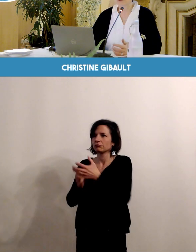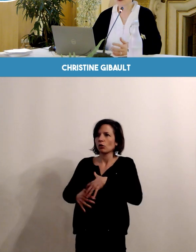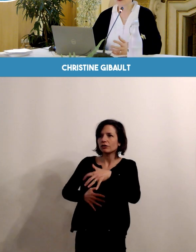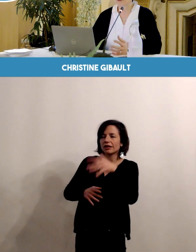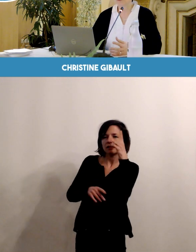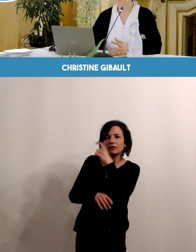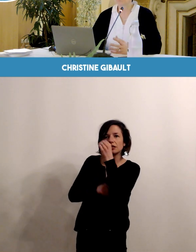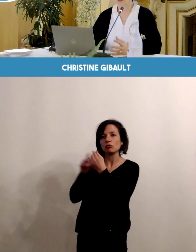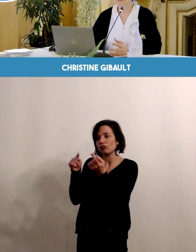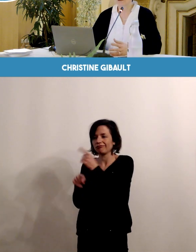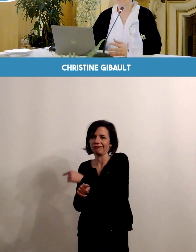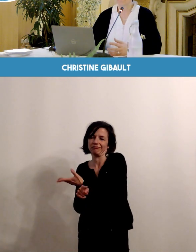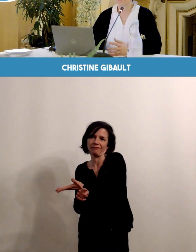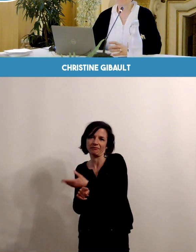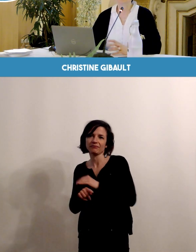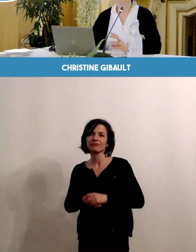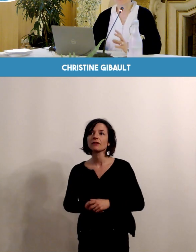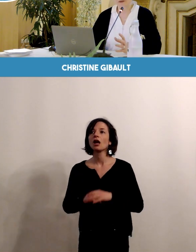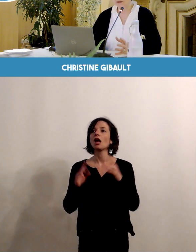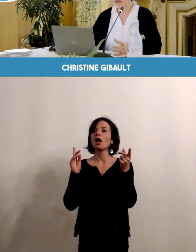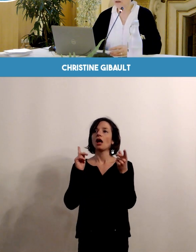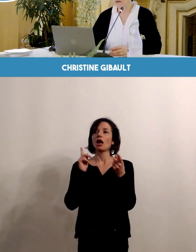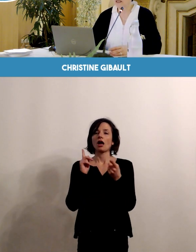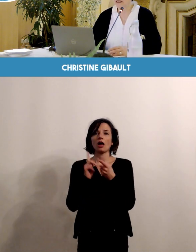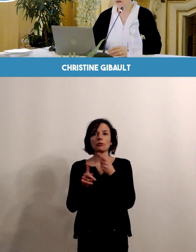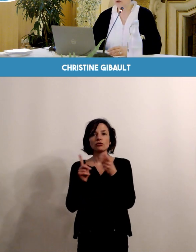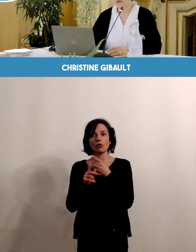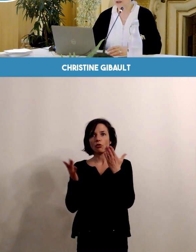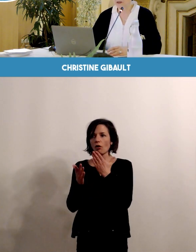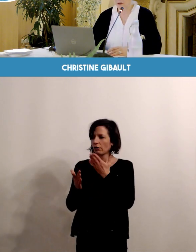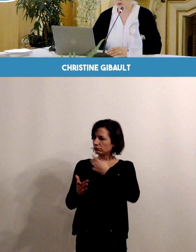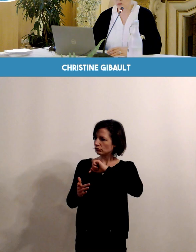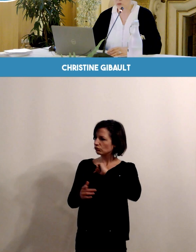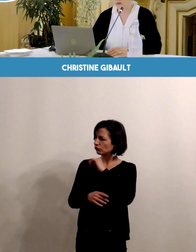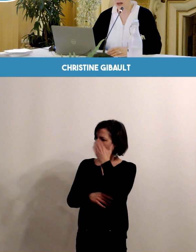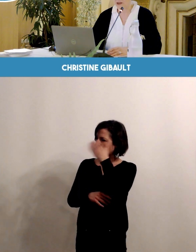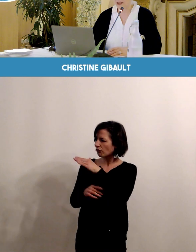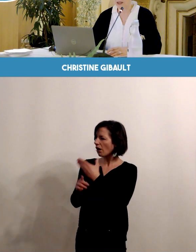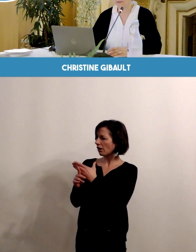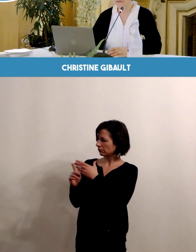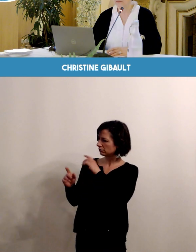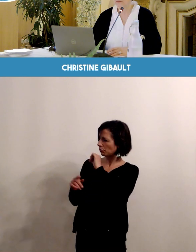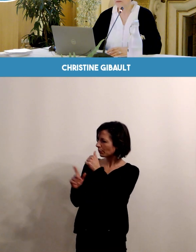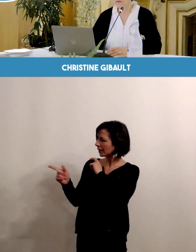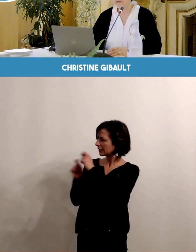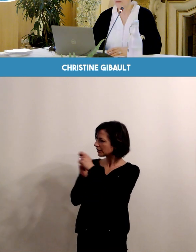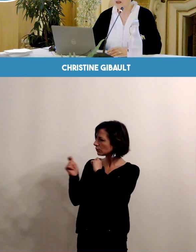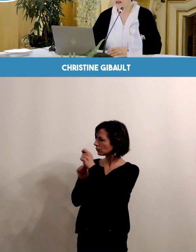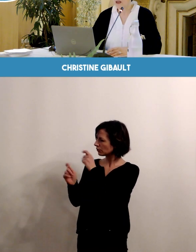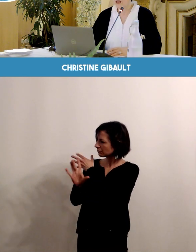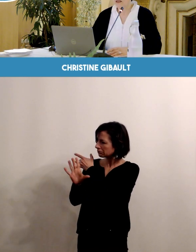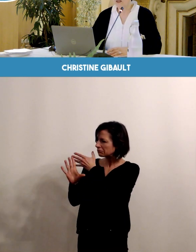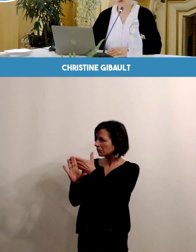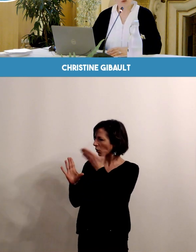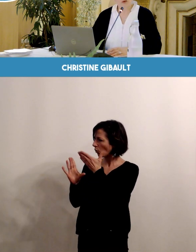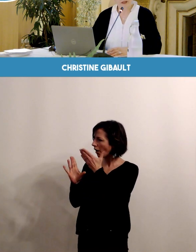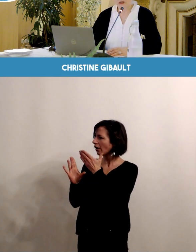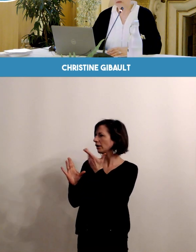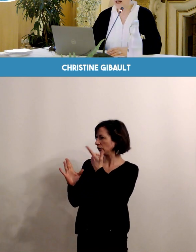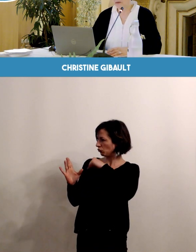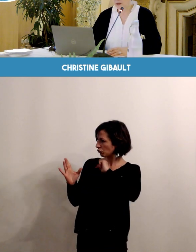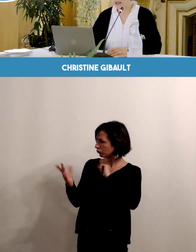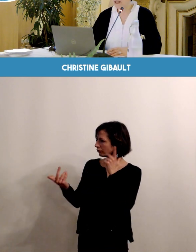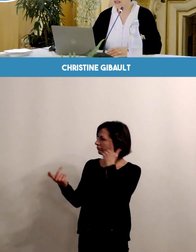très important d'identifier ces éléments bien en amont pour pouvoir agir. C'est une